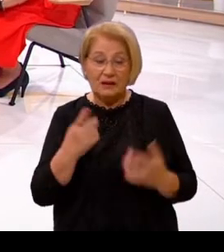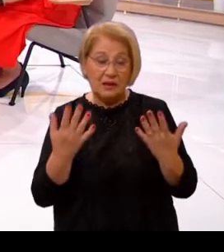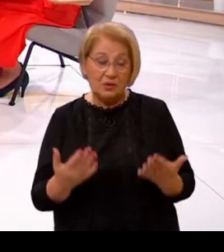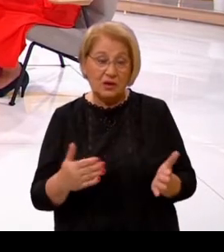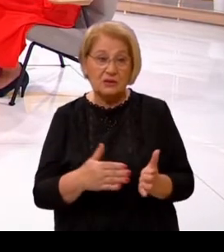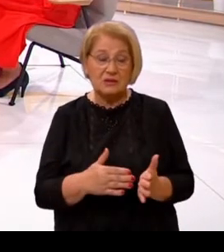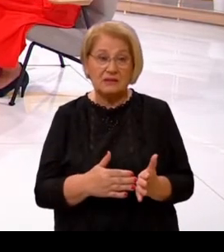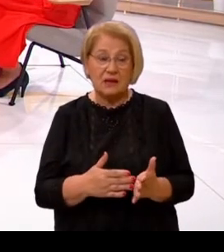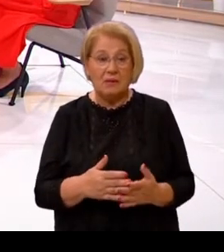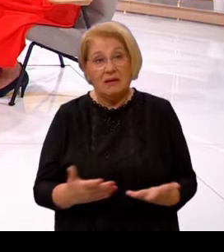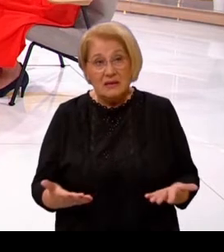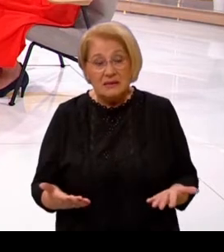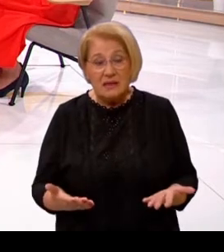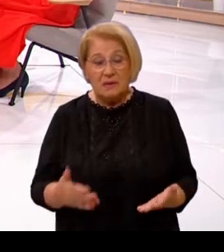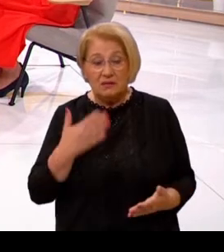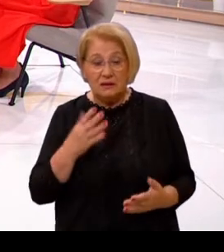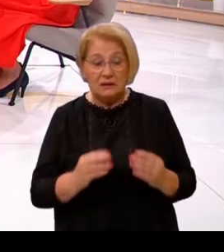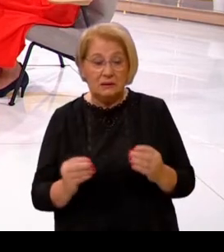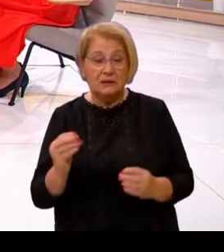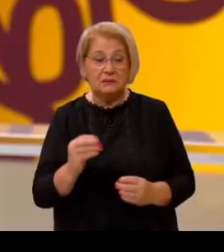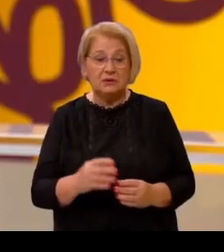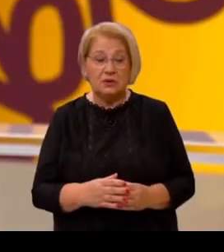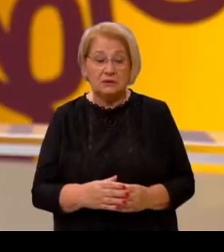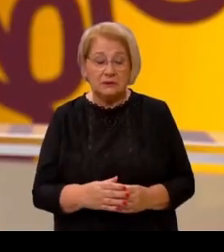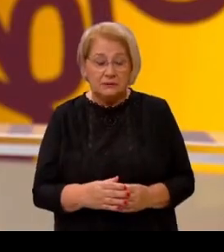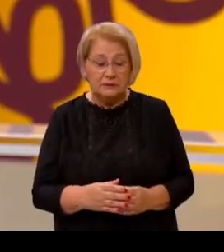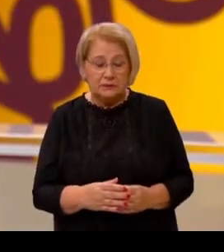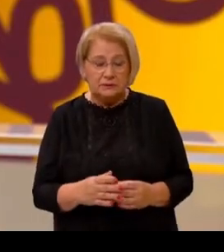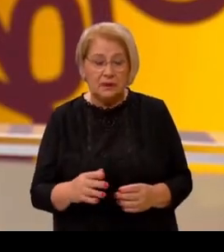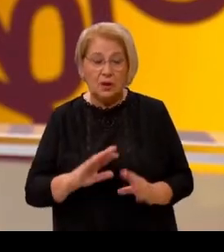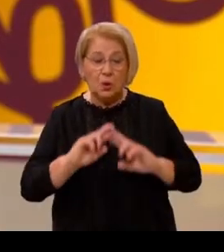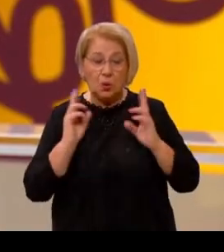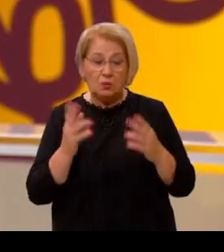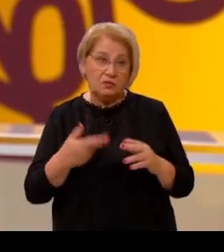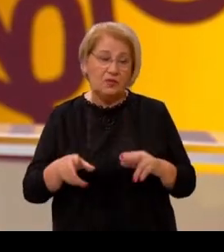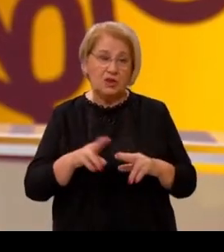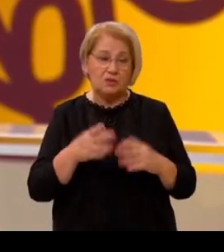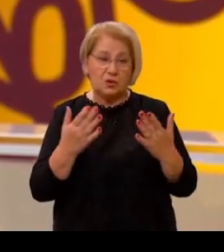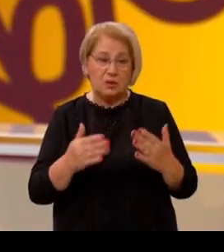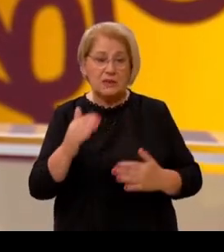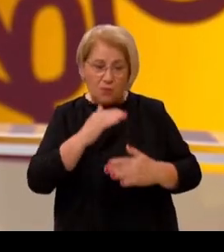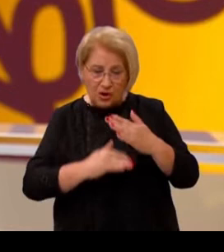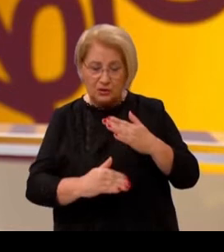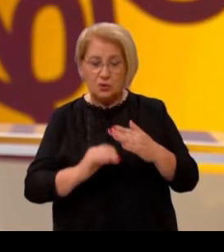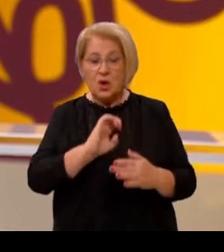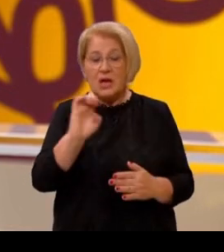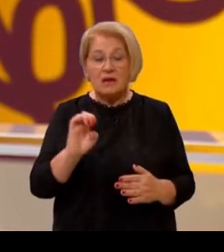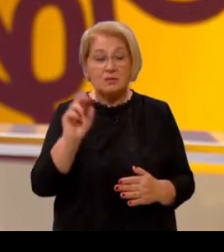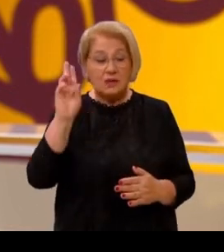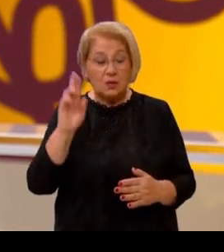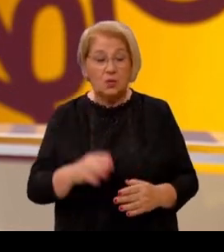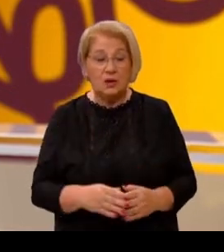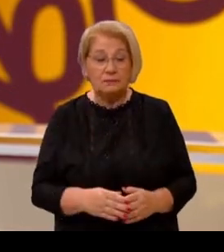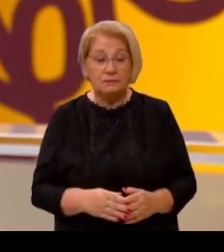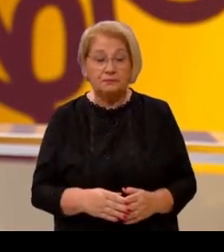hvaliti. Nije, samo bih dodao da u većini europskih zemalja, mi smo na dnu EU, a u većini